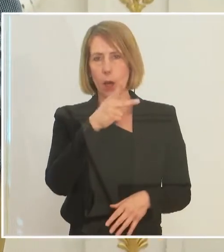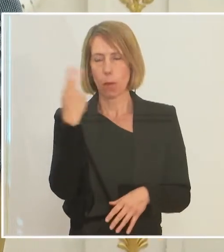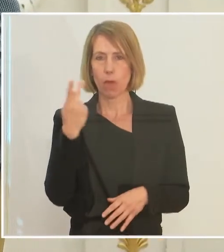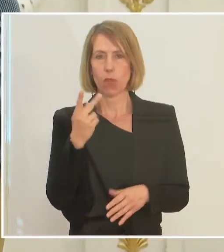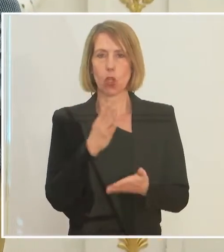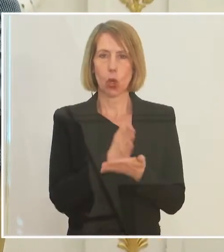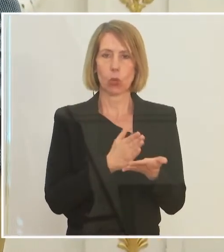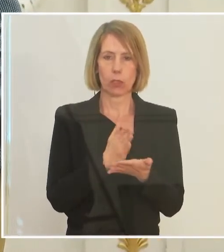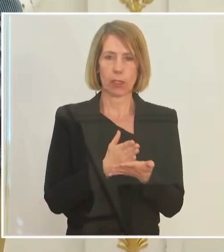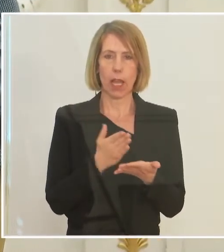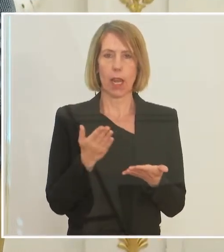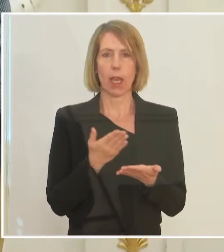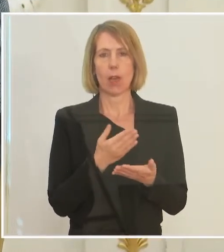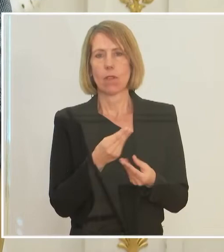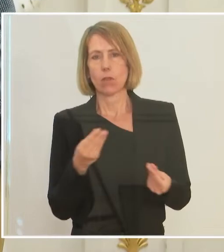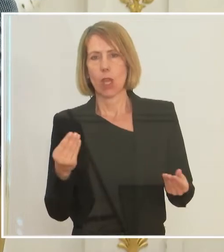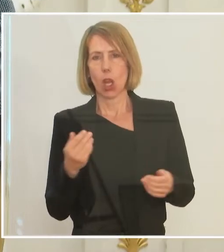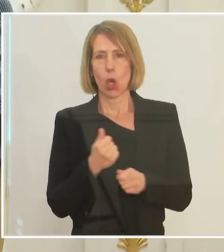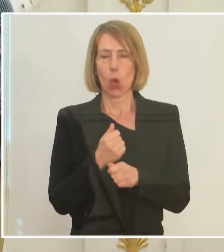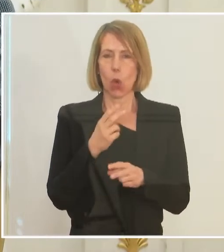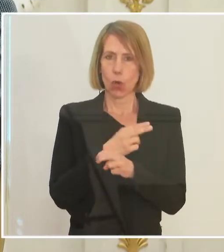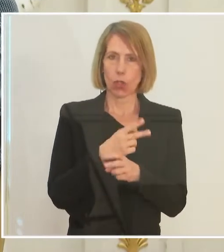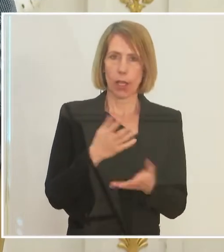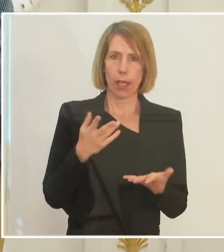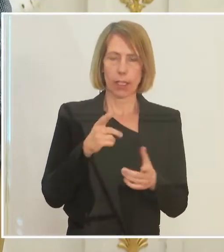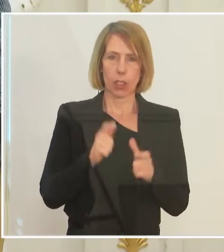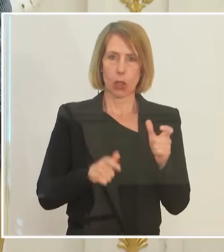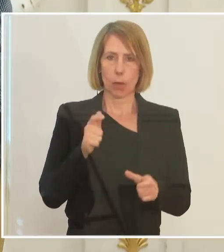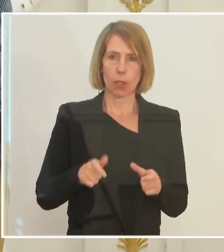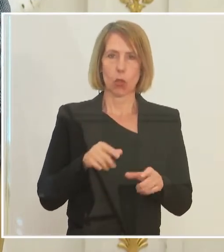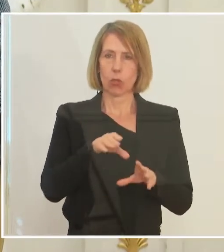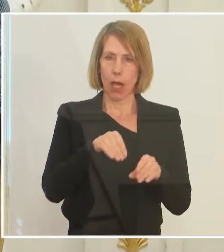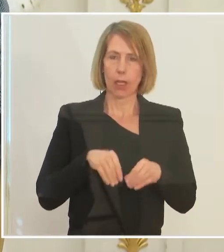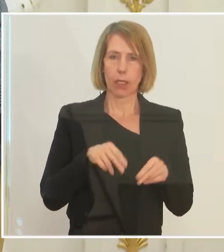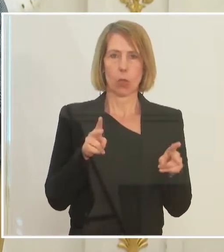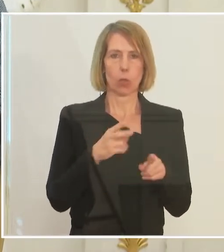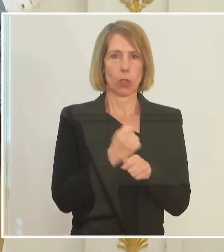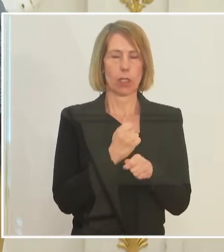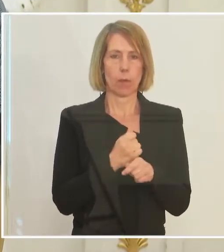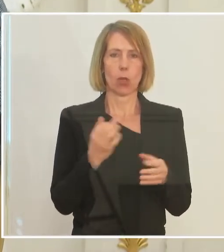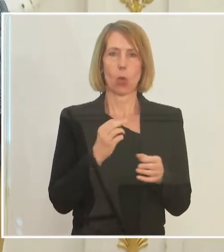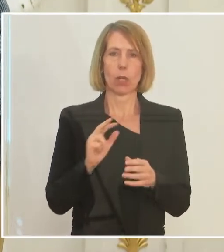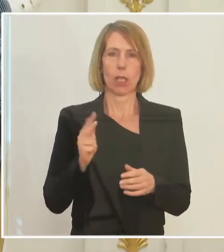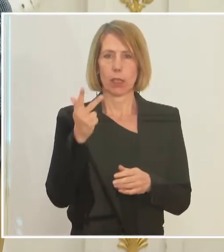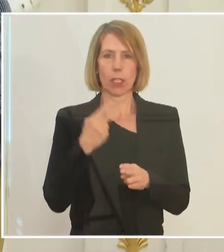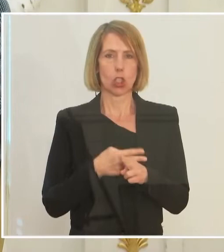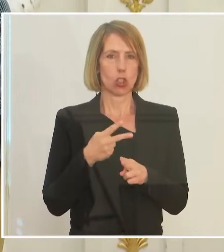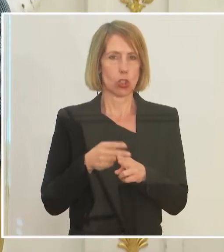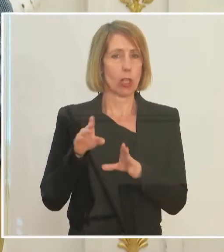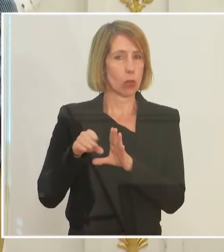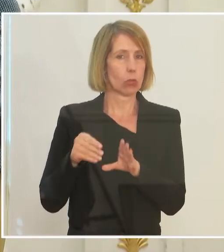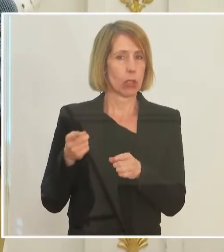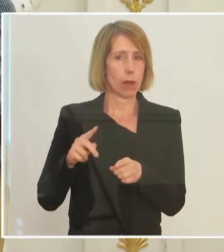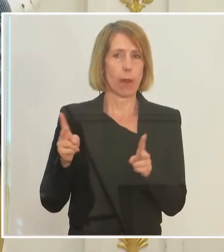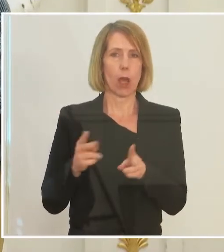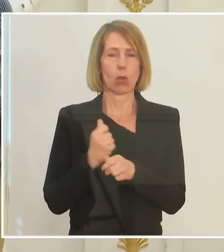wie viele österreichische Unternehmer diese Kurzarbeit angenommen hat und wie viele auch beim dritten Staat Unternehmer diese Kurzarbeit